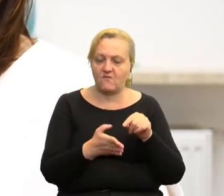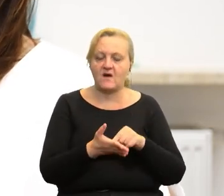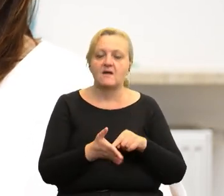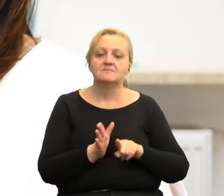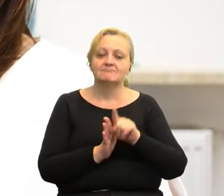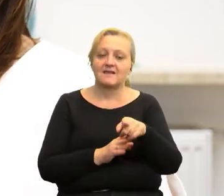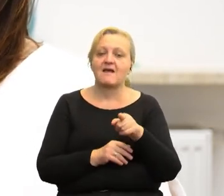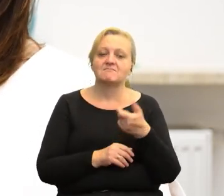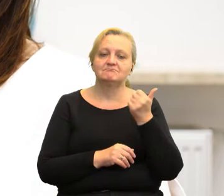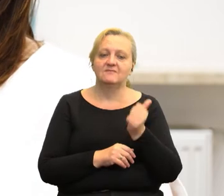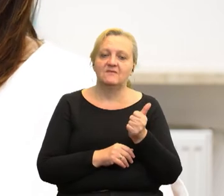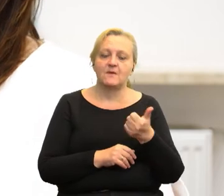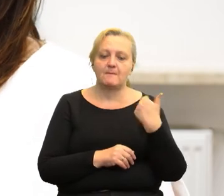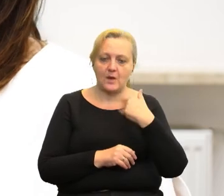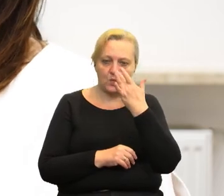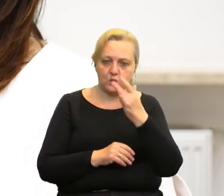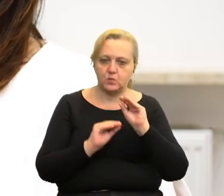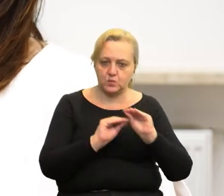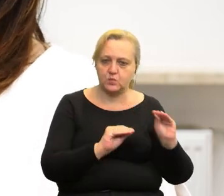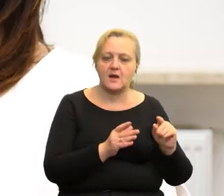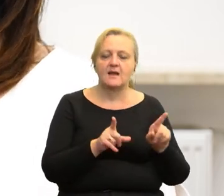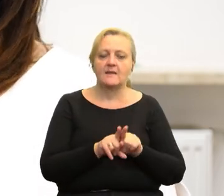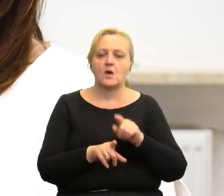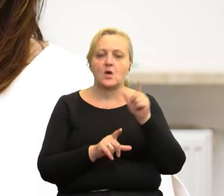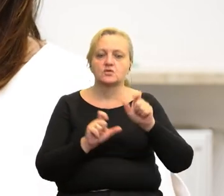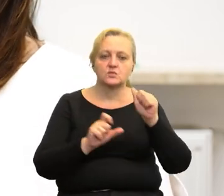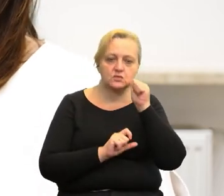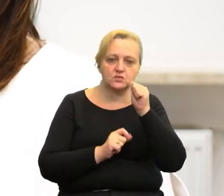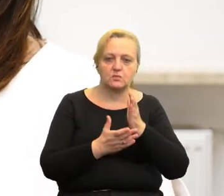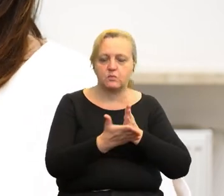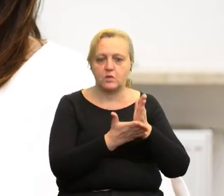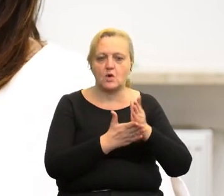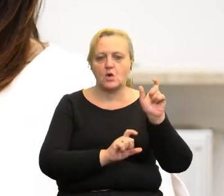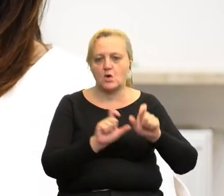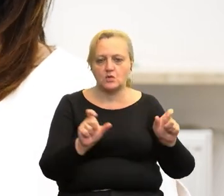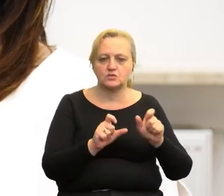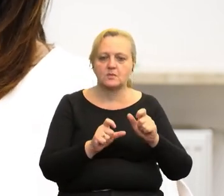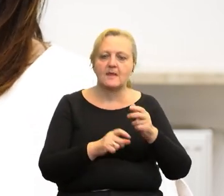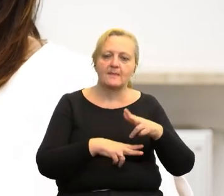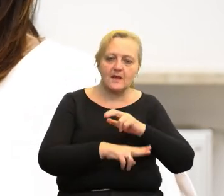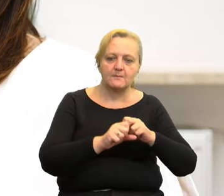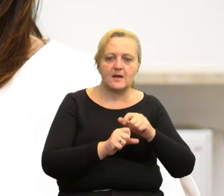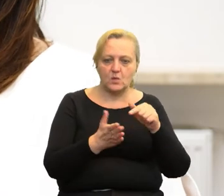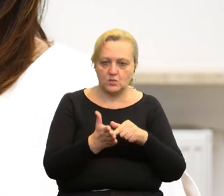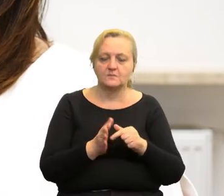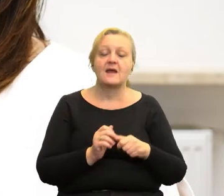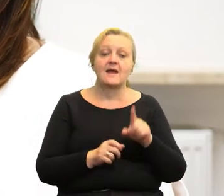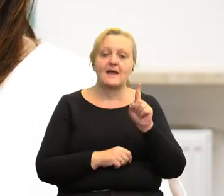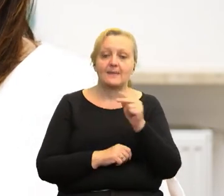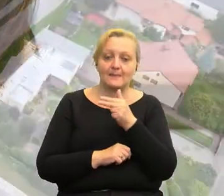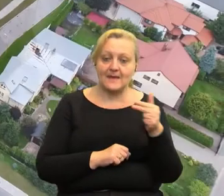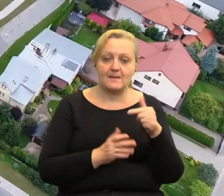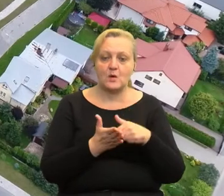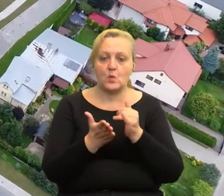specjalistów z Białorusi, dla osób, które zajmują się na co dzień pomocą osobom z niepełnosprawnością, a tematyką